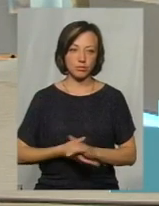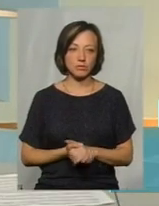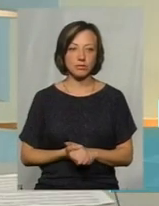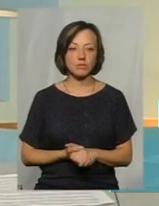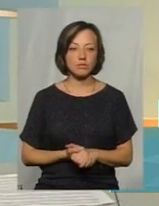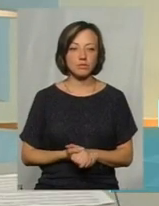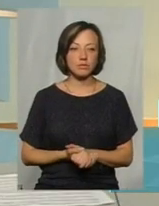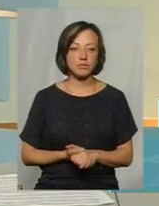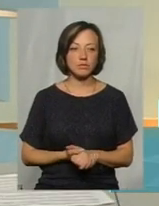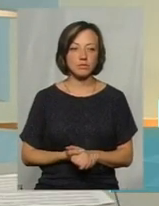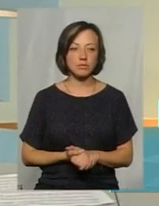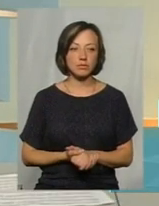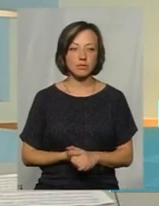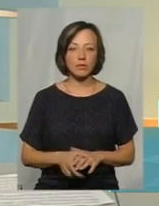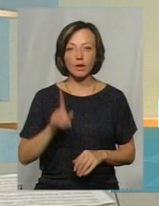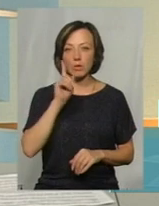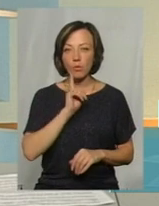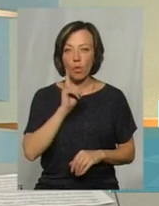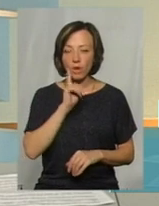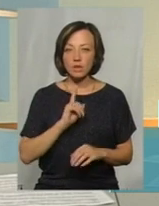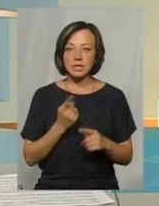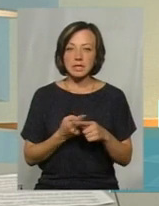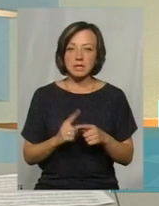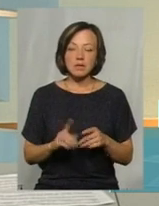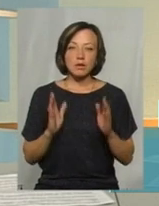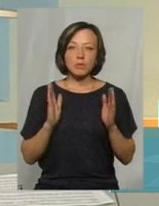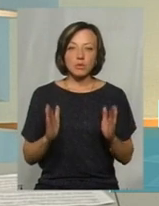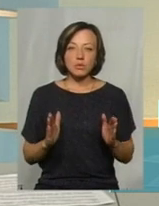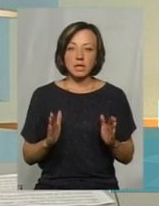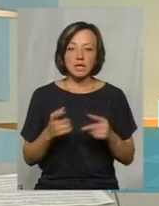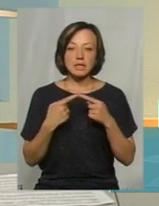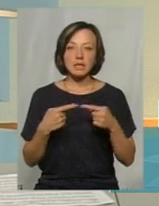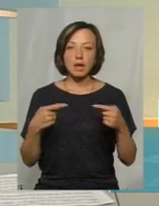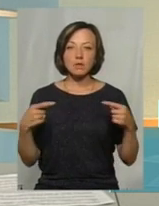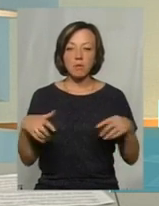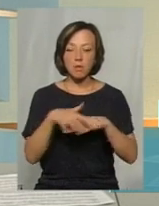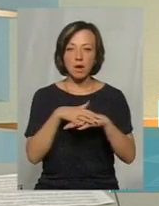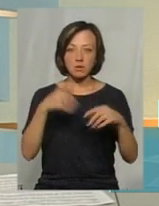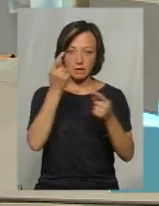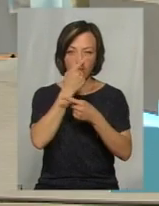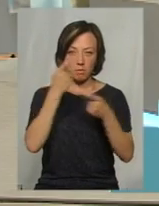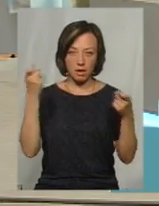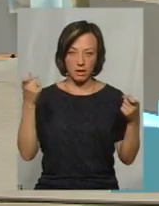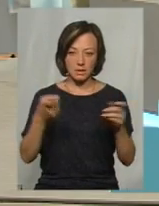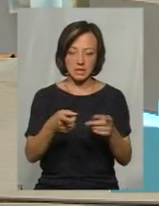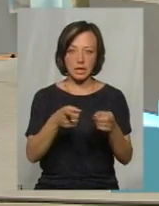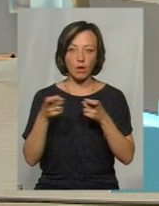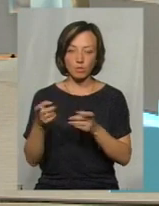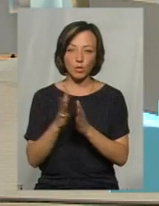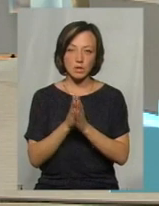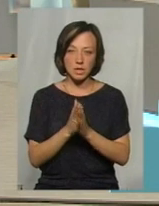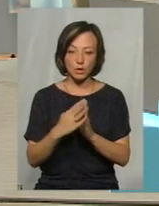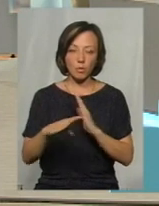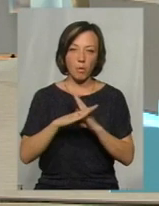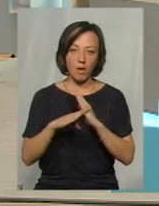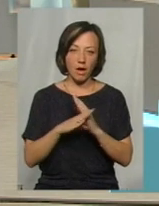Поки що це буде структури, засоби масової інформації. Будемо просити і